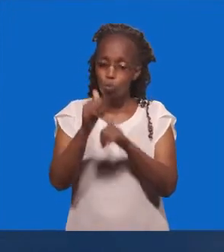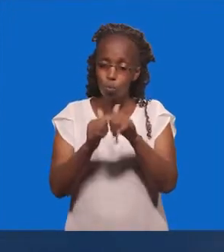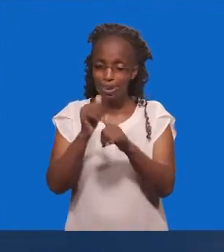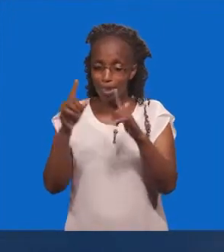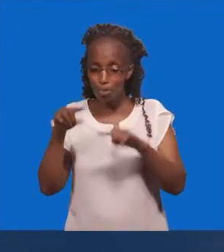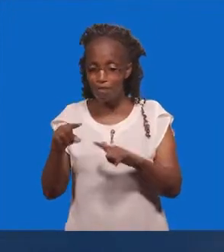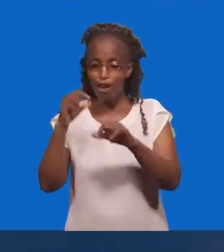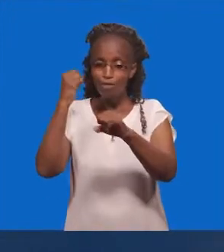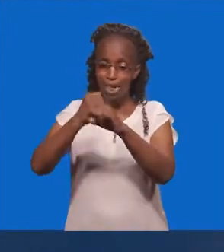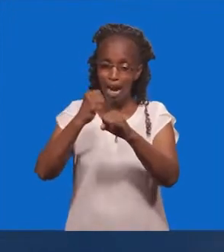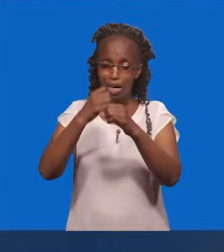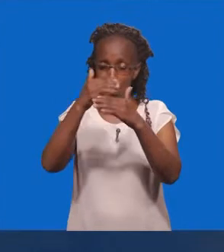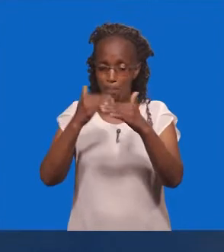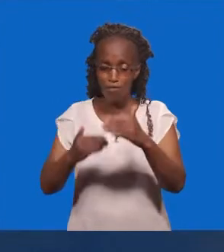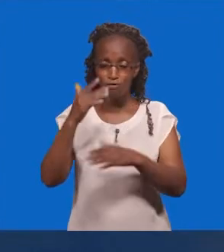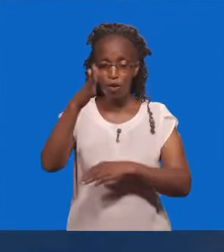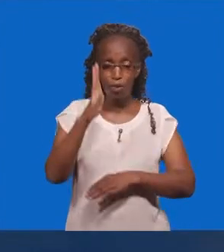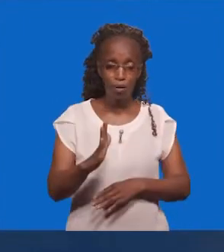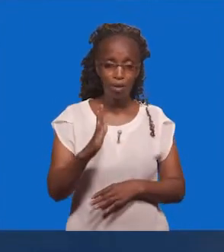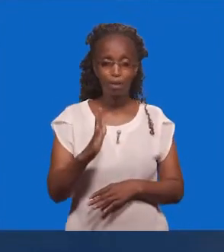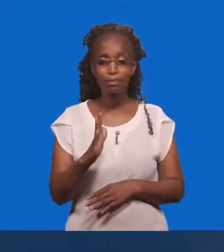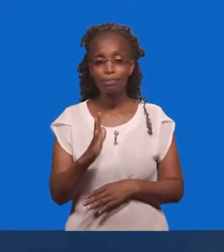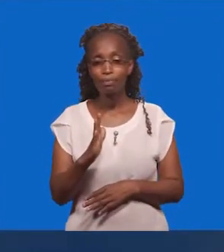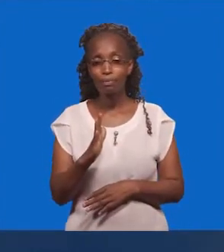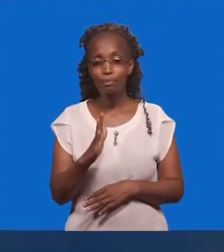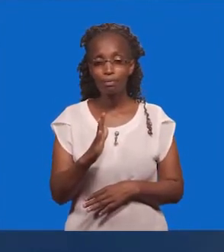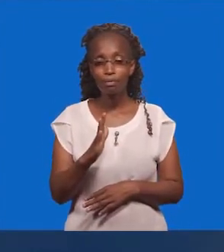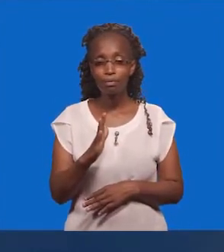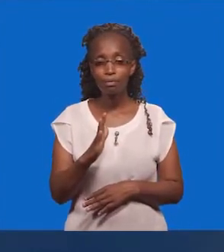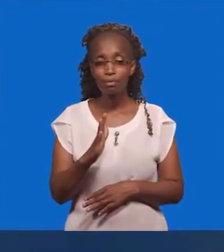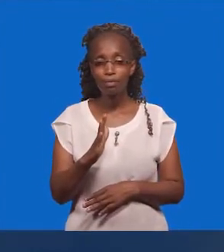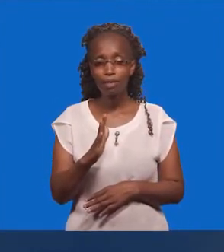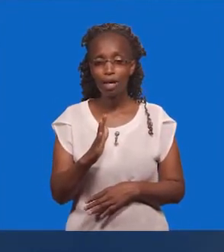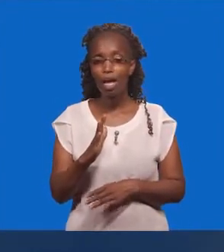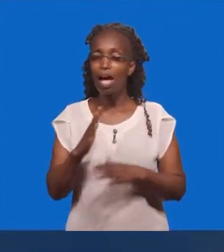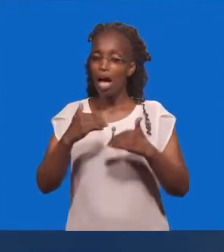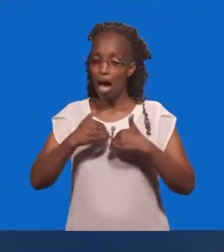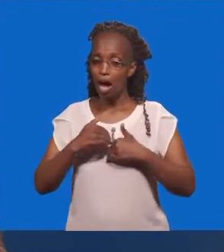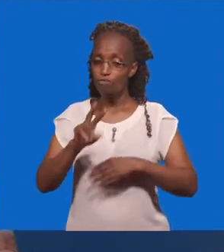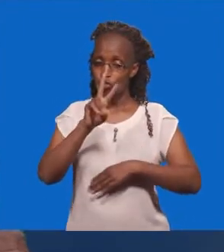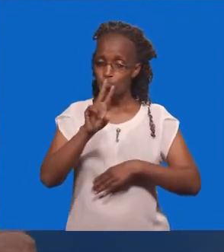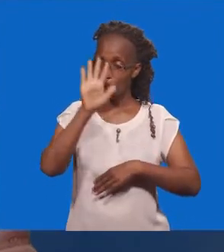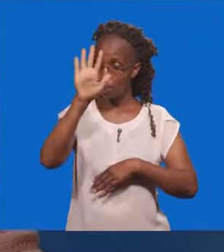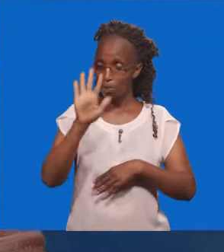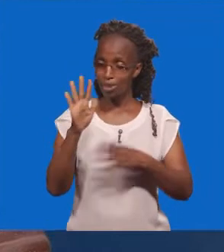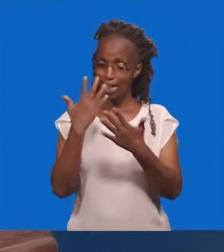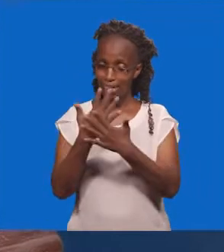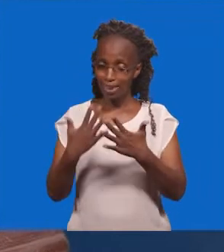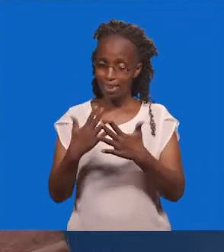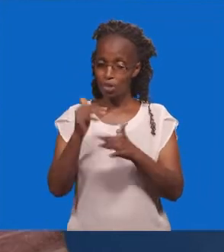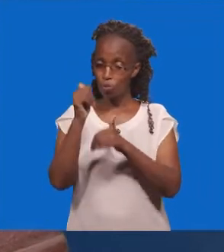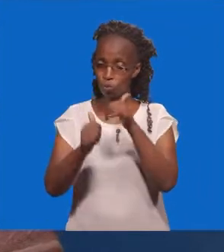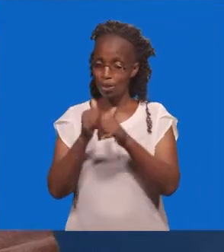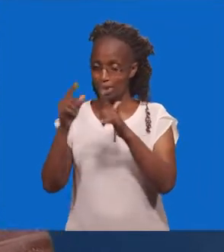Hamekua Hakefanya Mbeleza Mwenyezi Mungu Na Kuna Mambo Mambo Mwimu Mawili Ezekia Haliweza